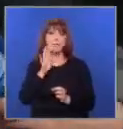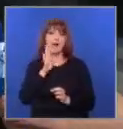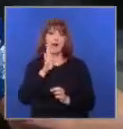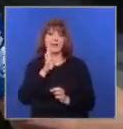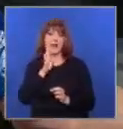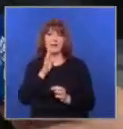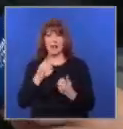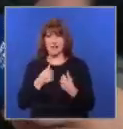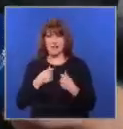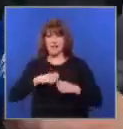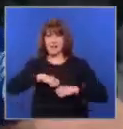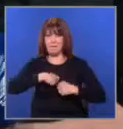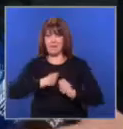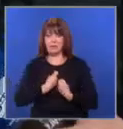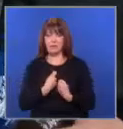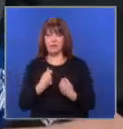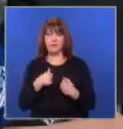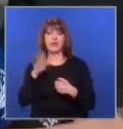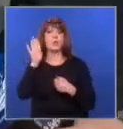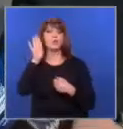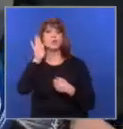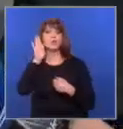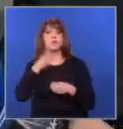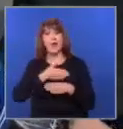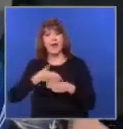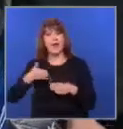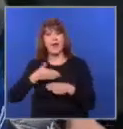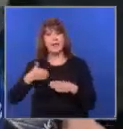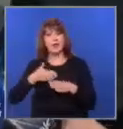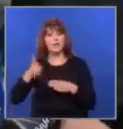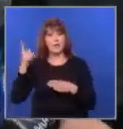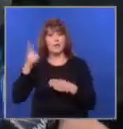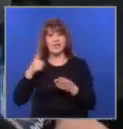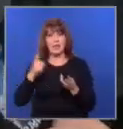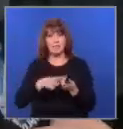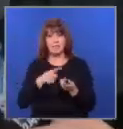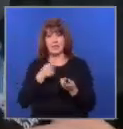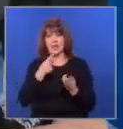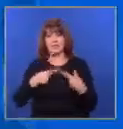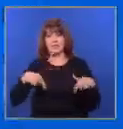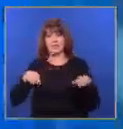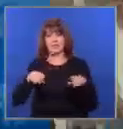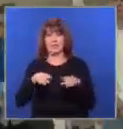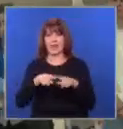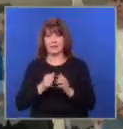И ние сме принудени, как казвам това нещо, да го слушаме честоянно всеки път в залата.